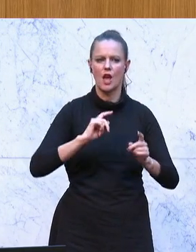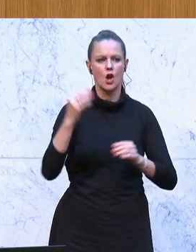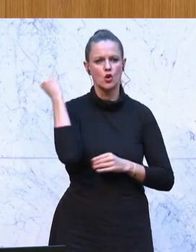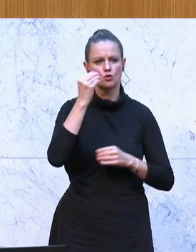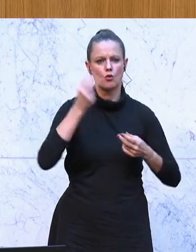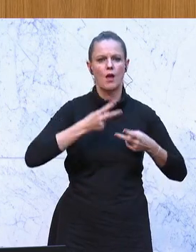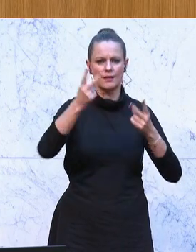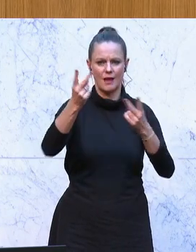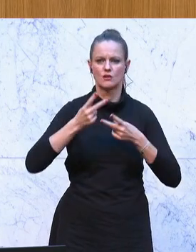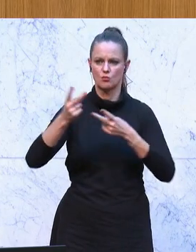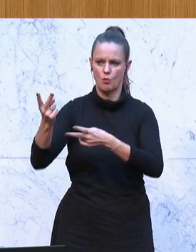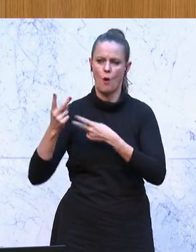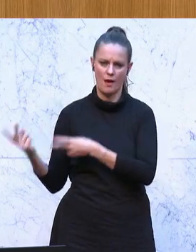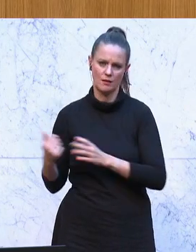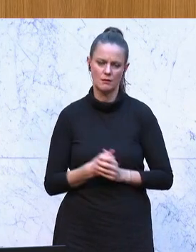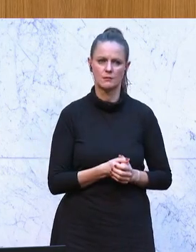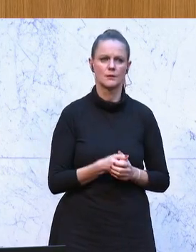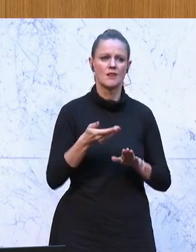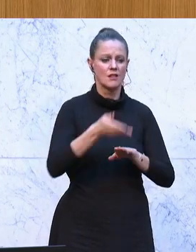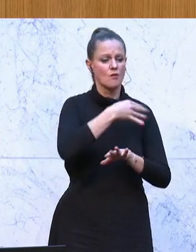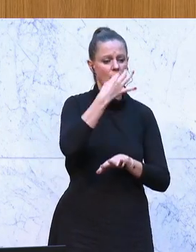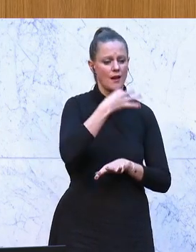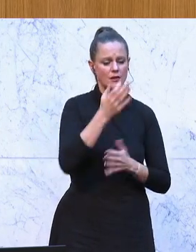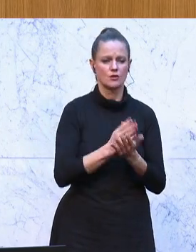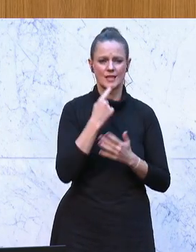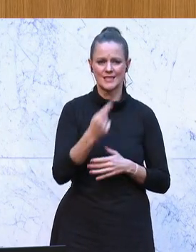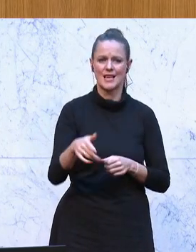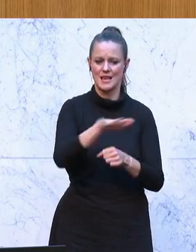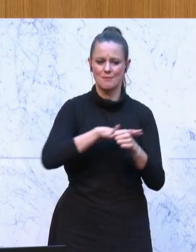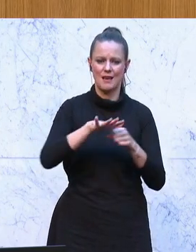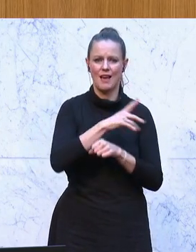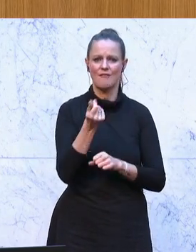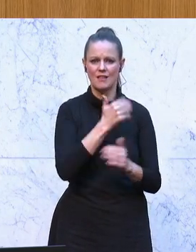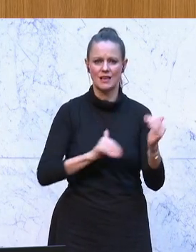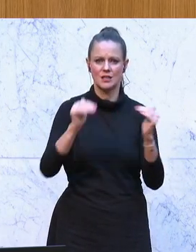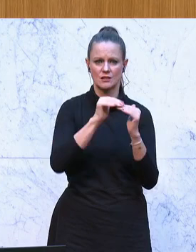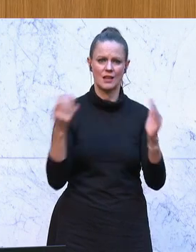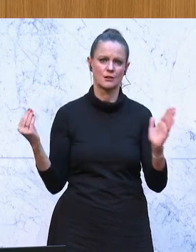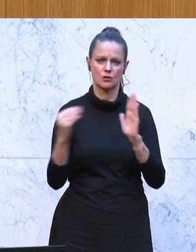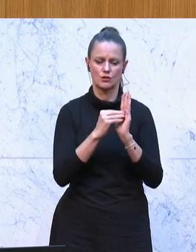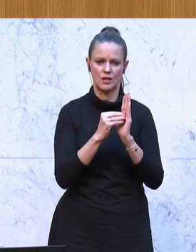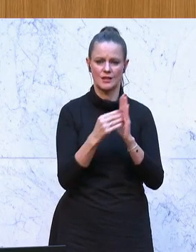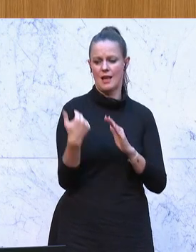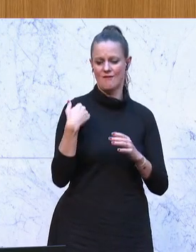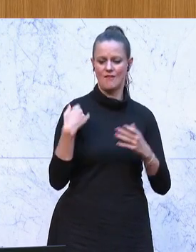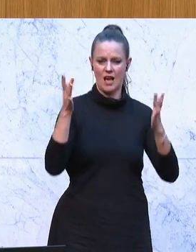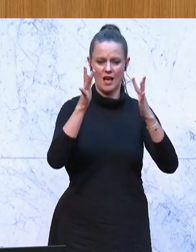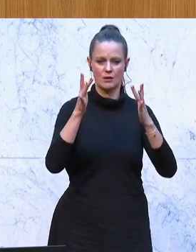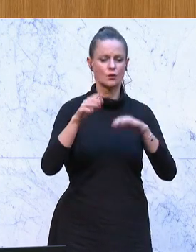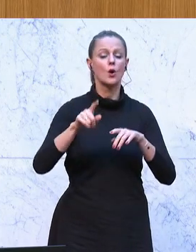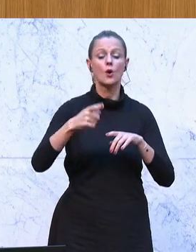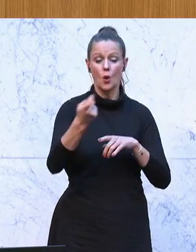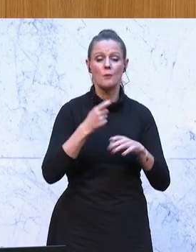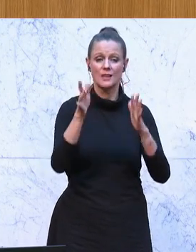Vorrednern. Es ist gut, dass wir in dem Bereich im Finanzausgleich jetzt festgehalten haben, den wir im Dezember beschlossen werden.